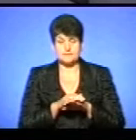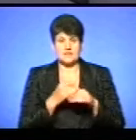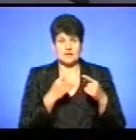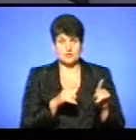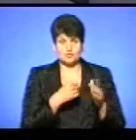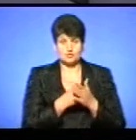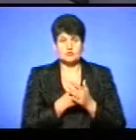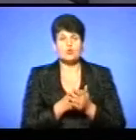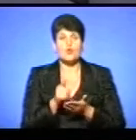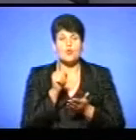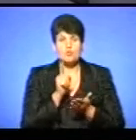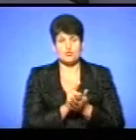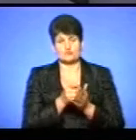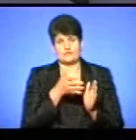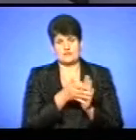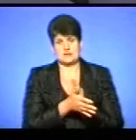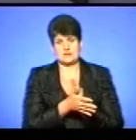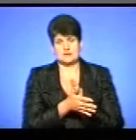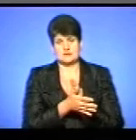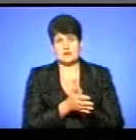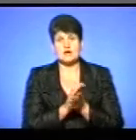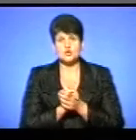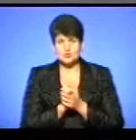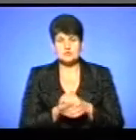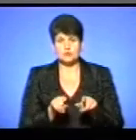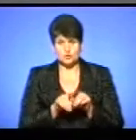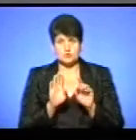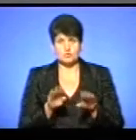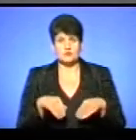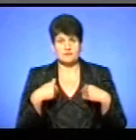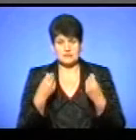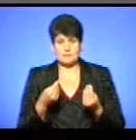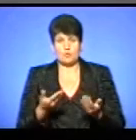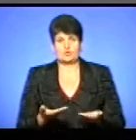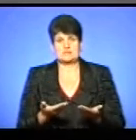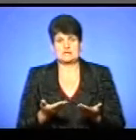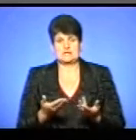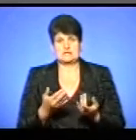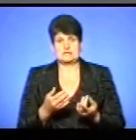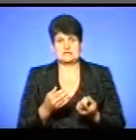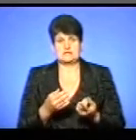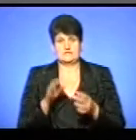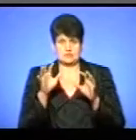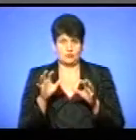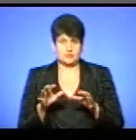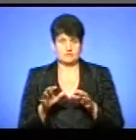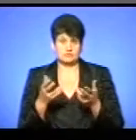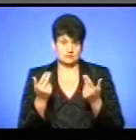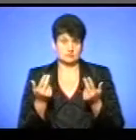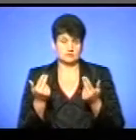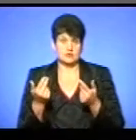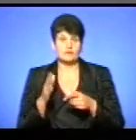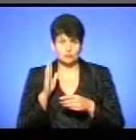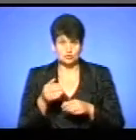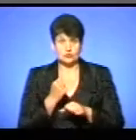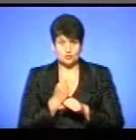бюджету, обов'язковість у цих витратах. Тобто ви, як асоціація, також можете подавати відповідні пропозиції щодо відповідних законопроєктів чи законодавчих актів. І будете